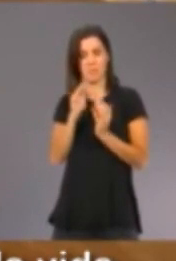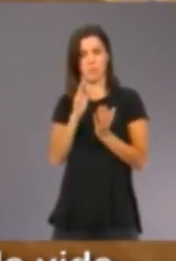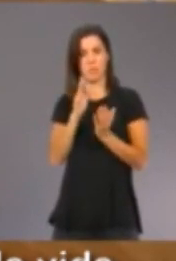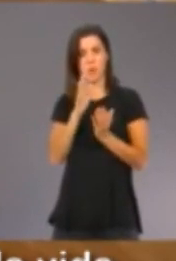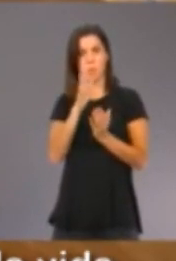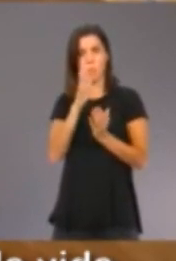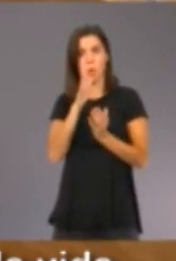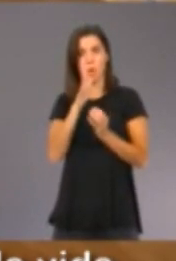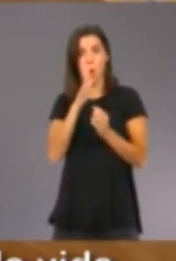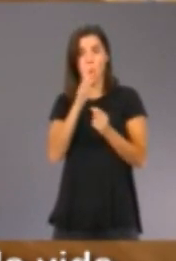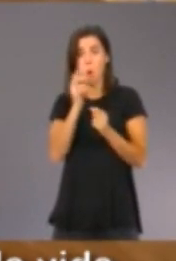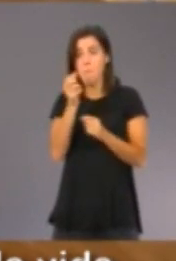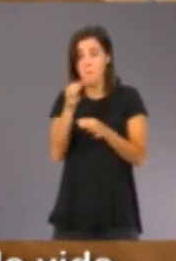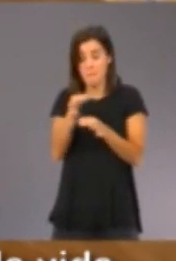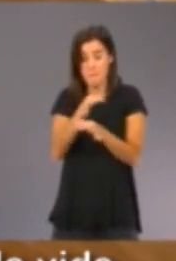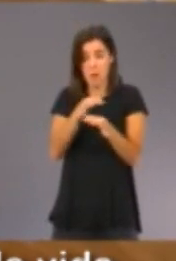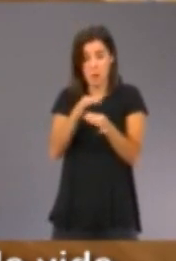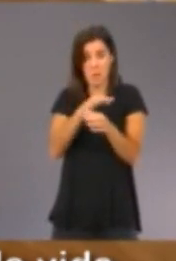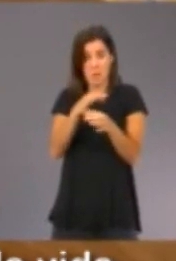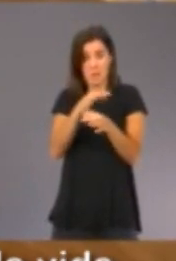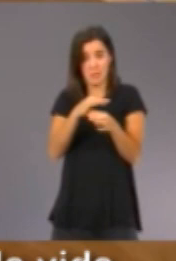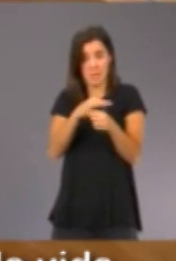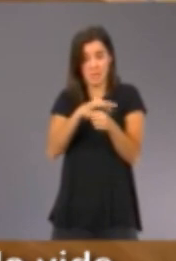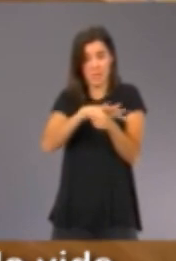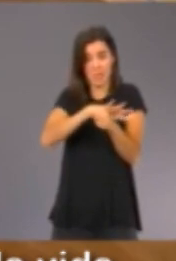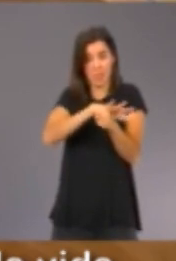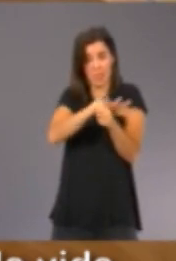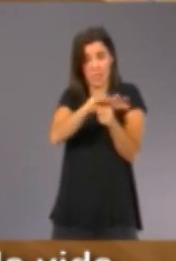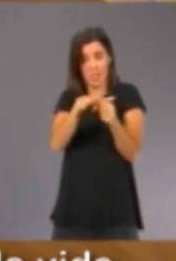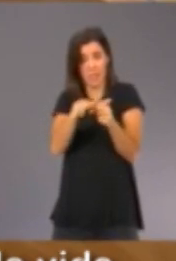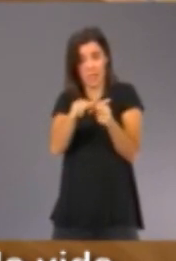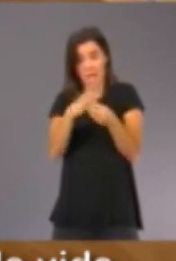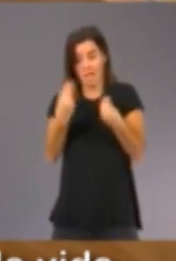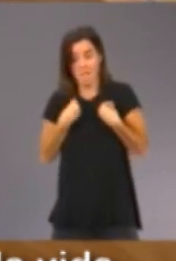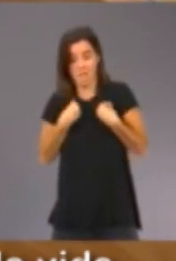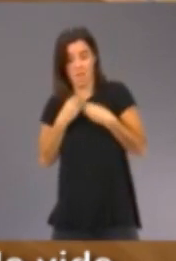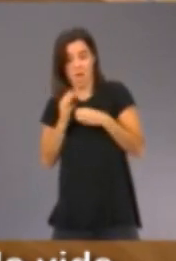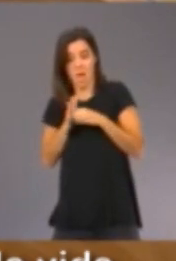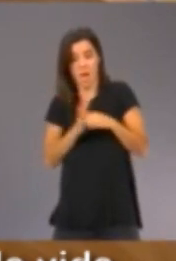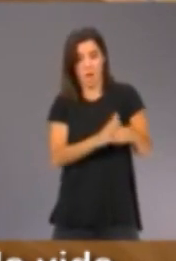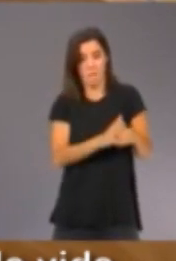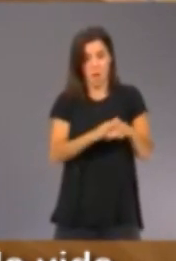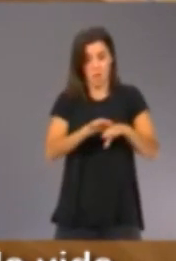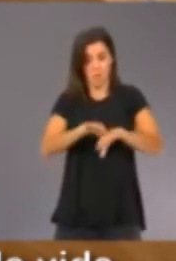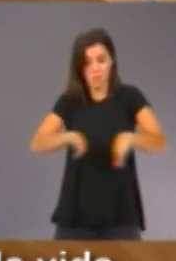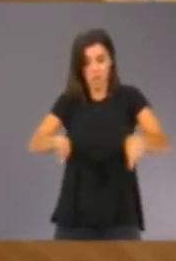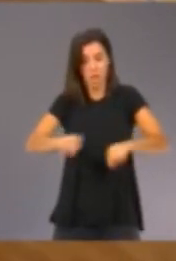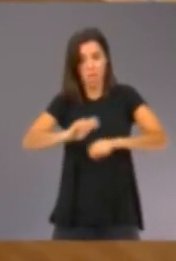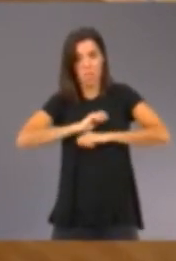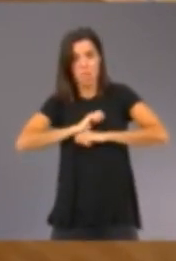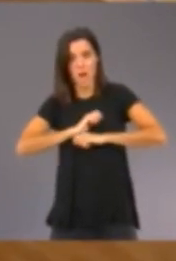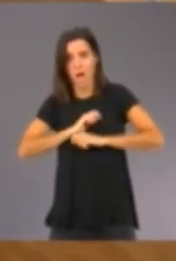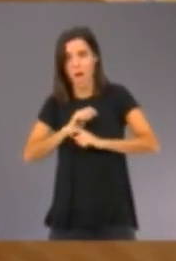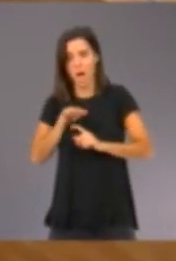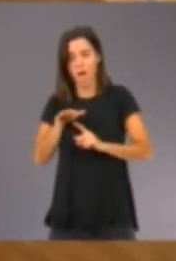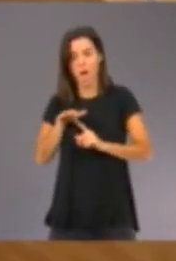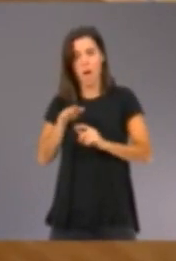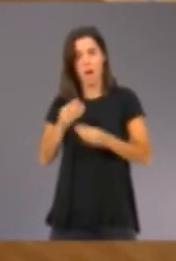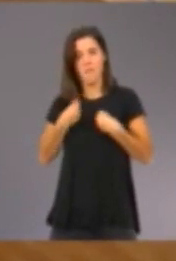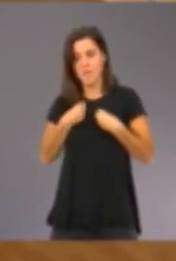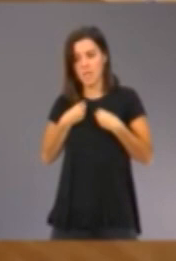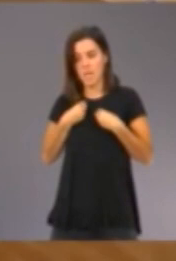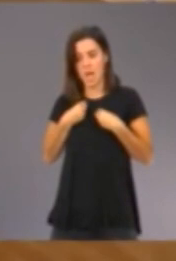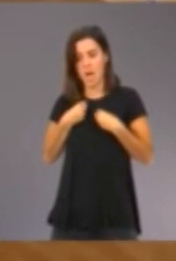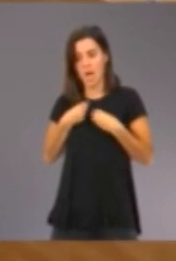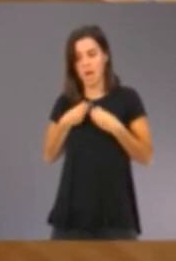microorganisme que és un ser al límit de la vida i ens ha posat la vida al límit a nosaltres que